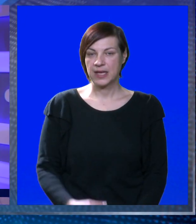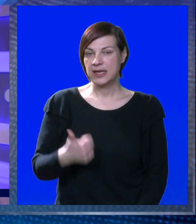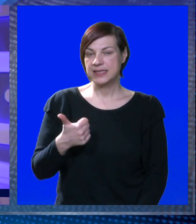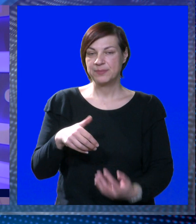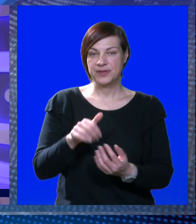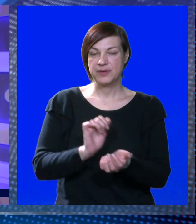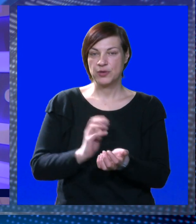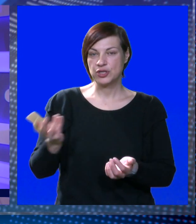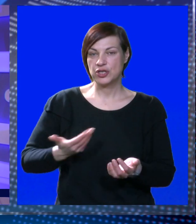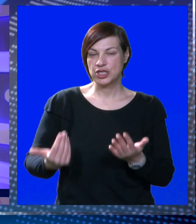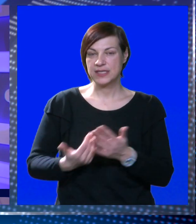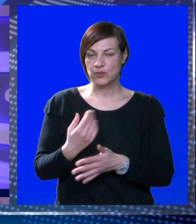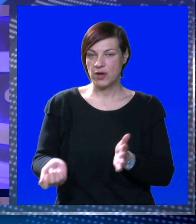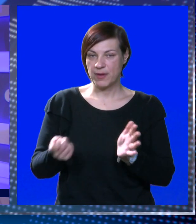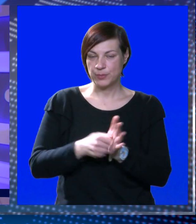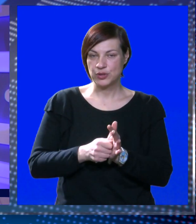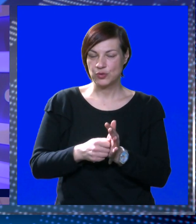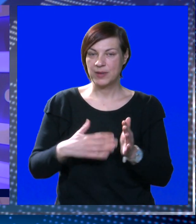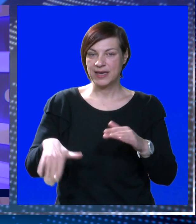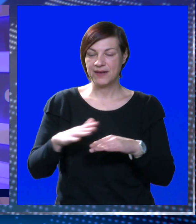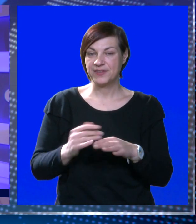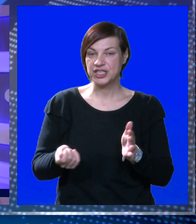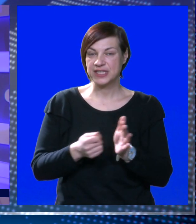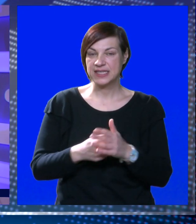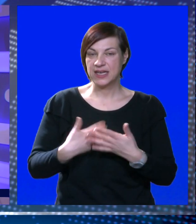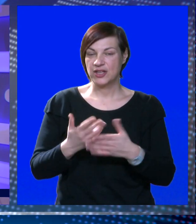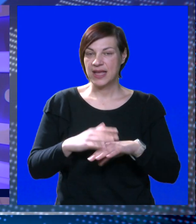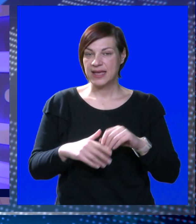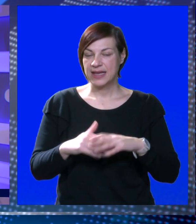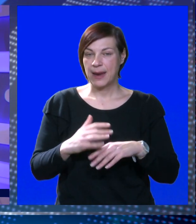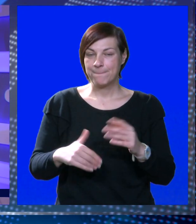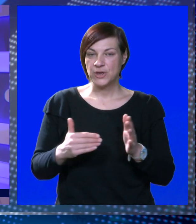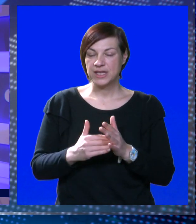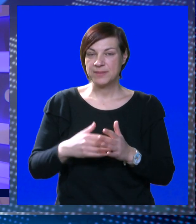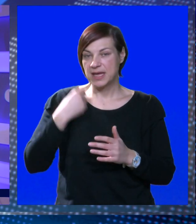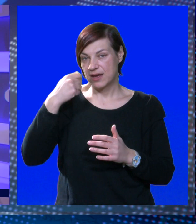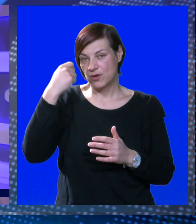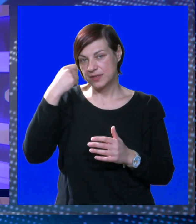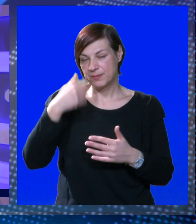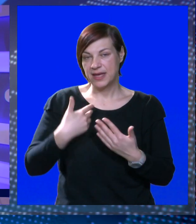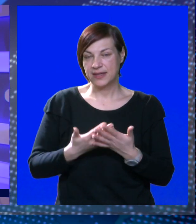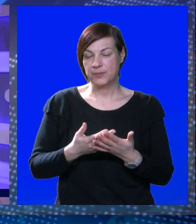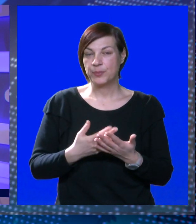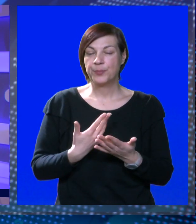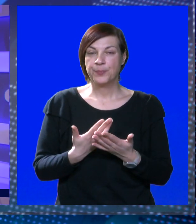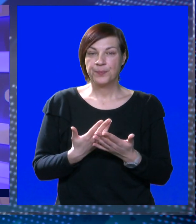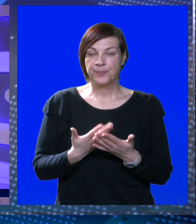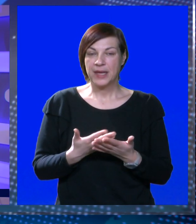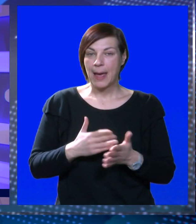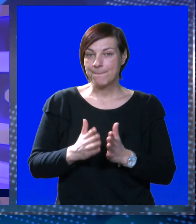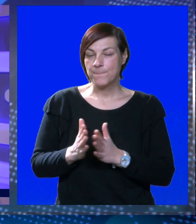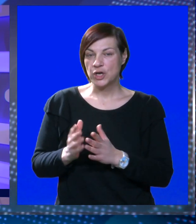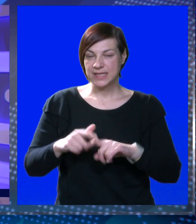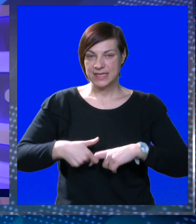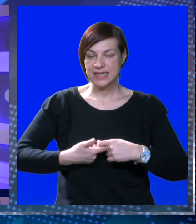S prvim ožujka stigla su nova poskupljenja. Više cijena odnose se na higijenske potrebštine i kozmetiku pojedinih stranih tvrtki,